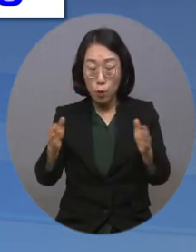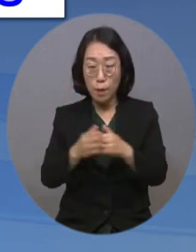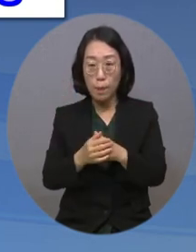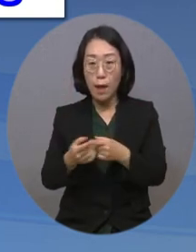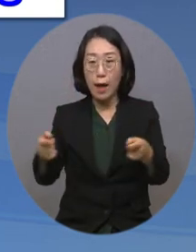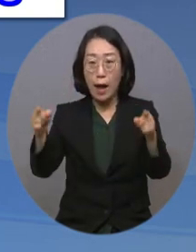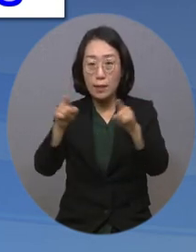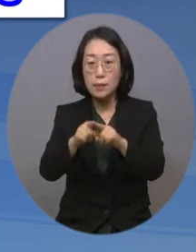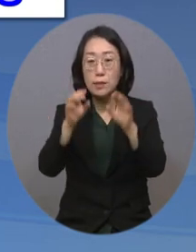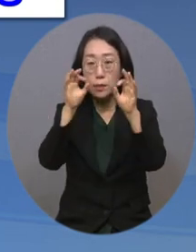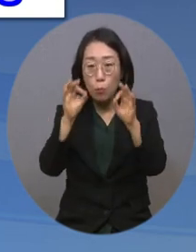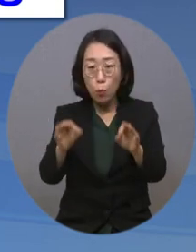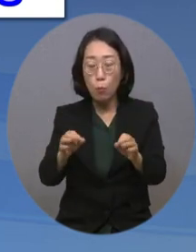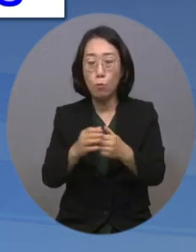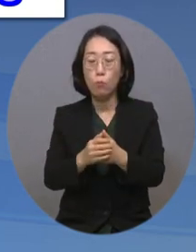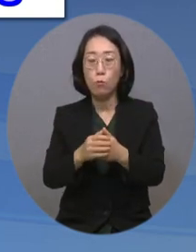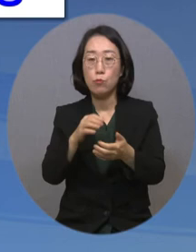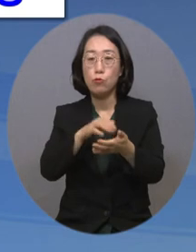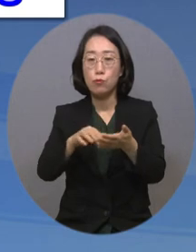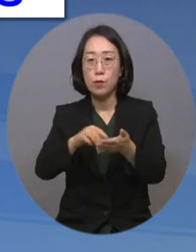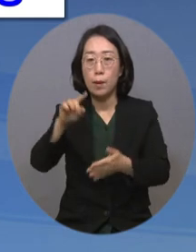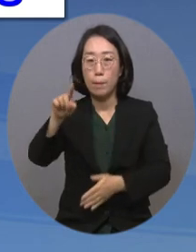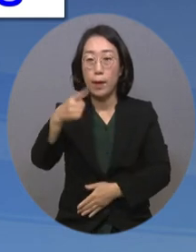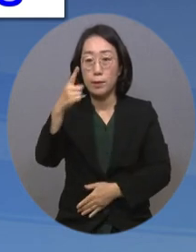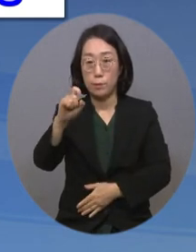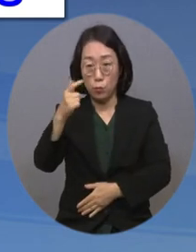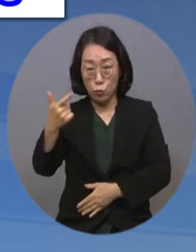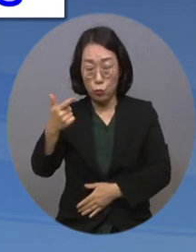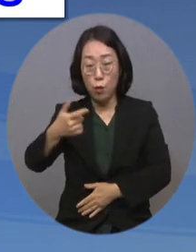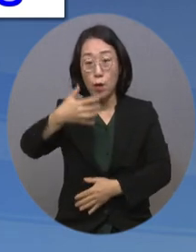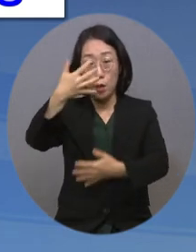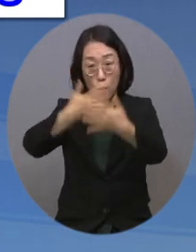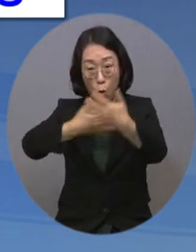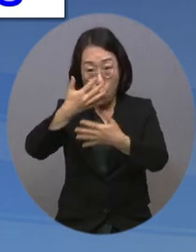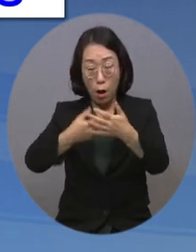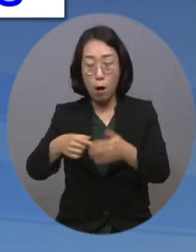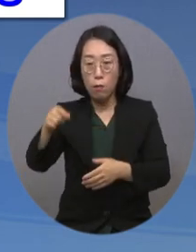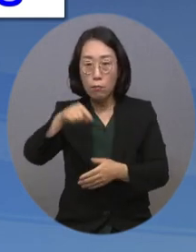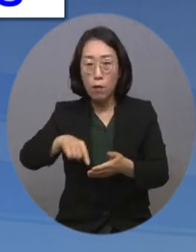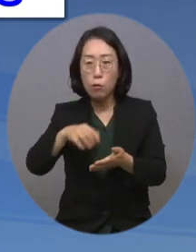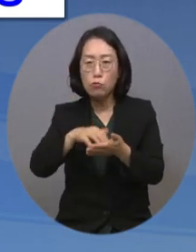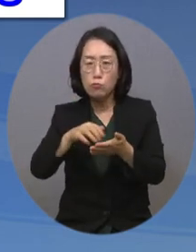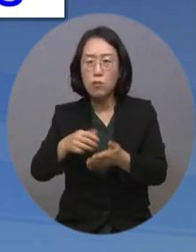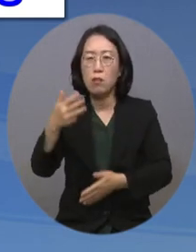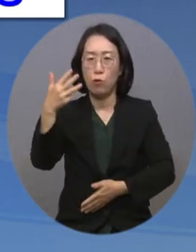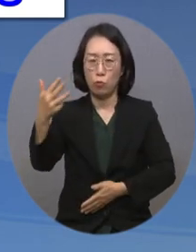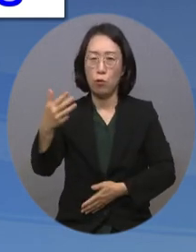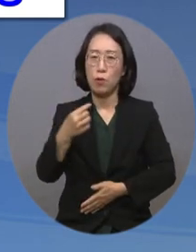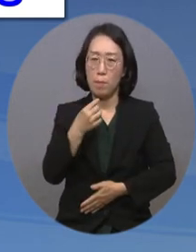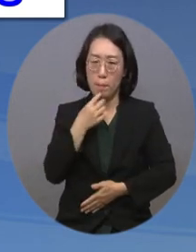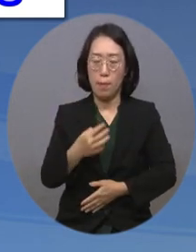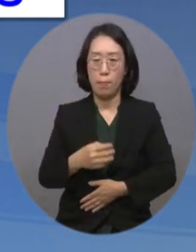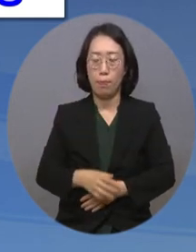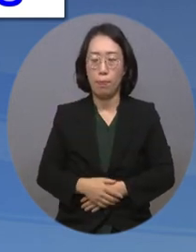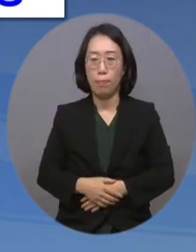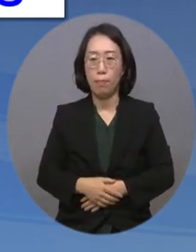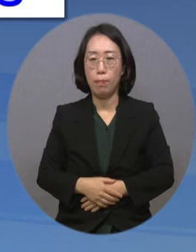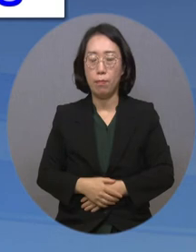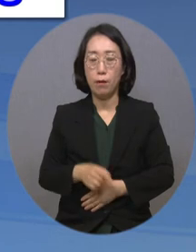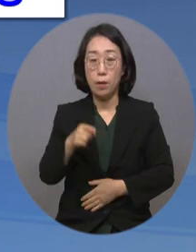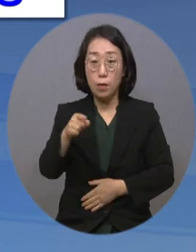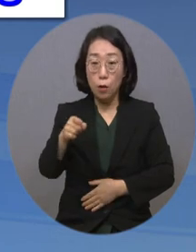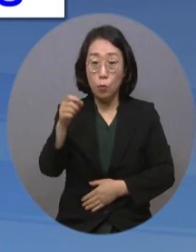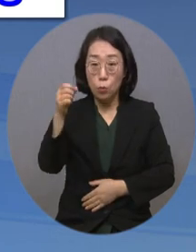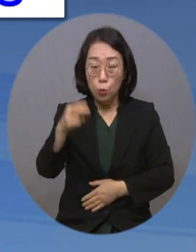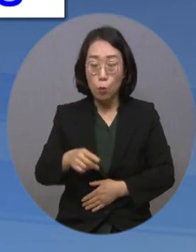횟수는 총 116회였으며 상영 작품 수는 8편에 불과한 것으로 나타났습니다. 이